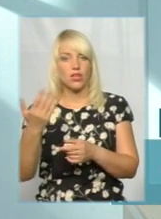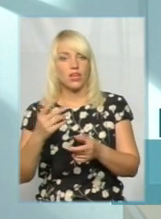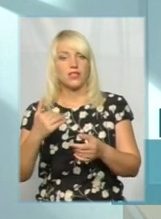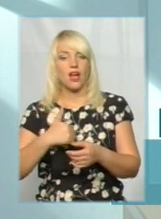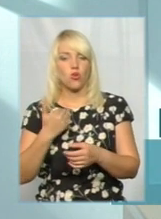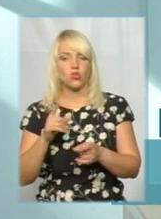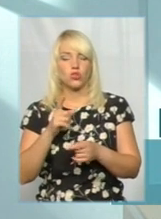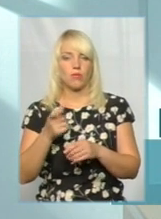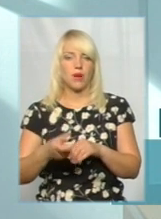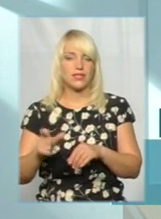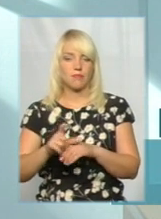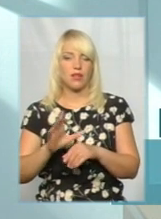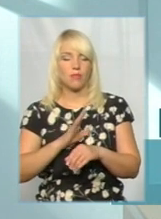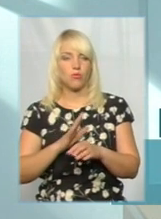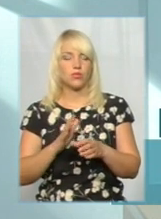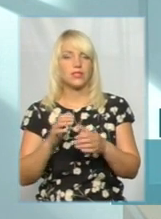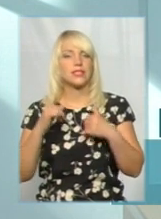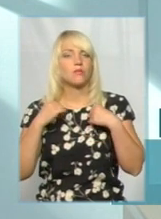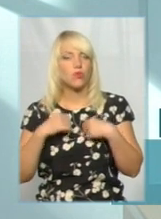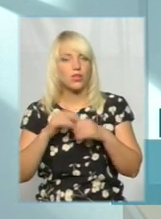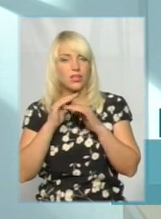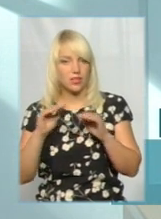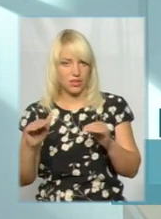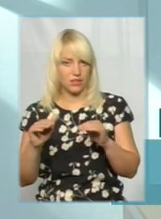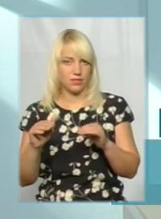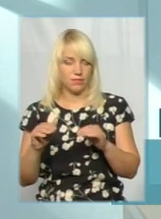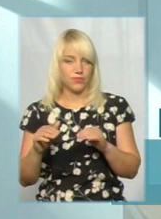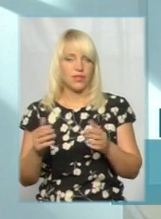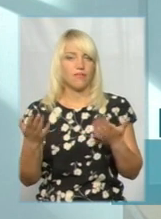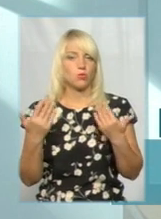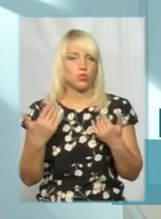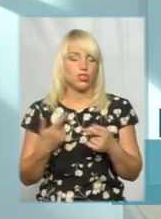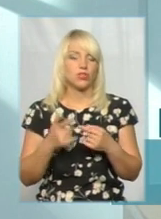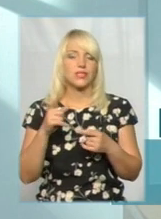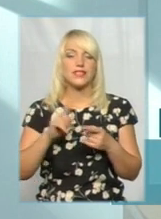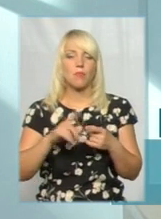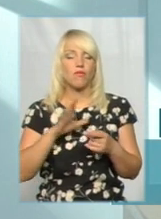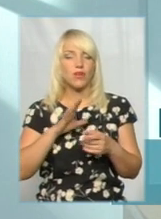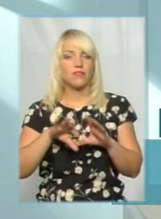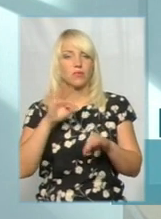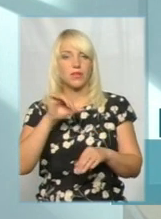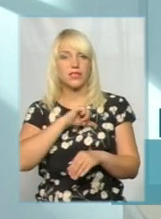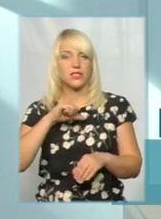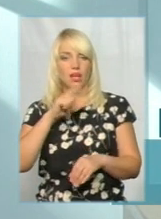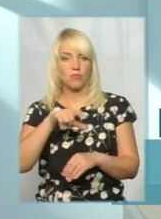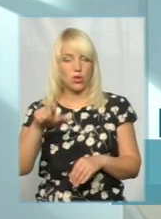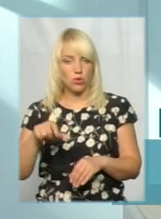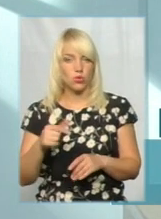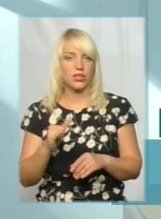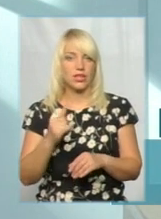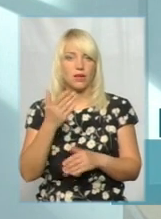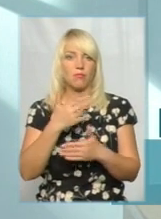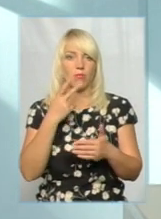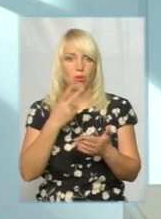він був в максимальну відпочинку спокійний? То мають визначити мешканці, але, звичайно, ми побачимо ту